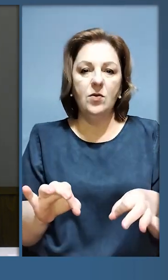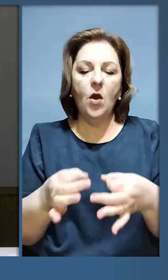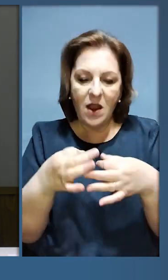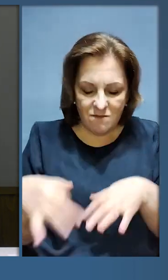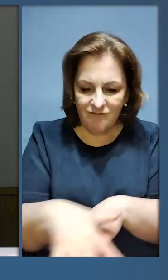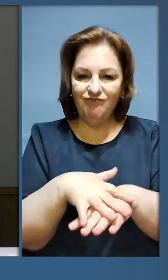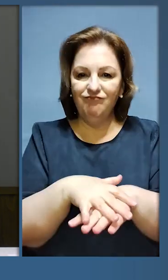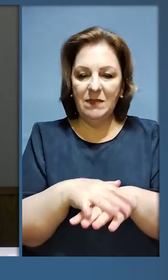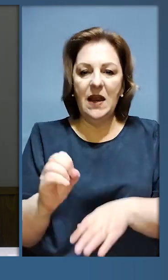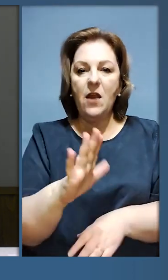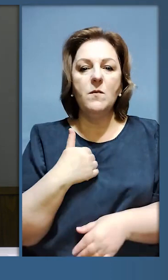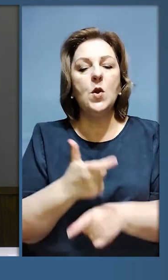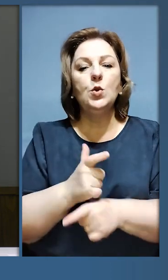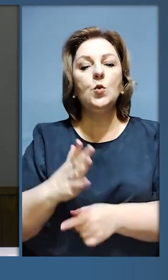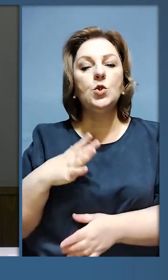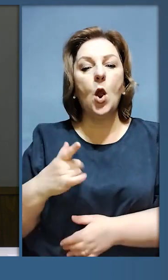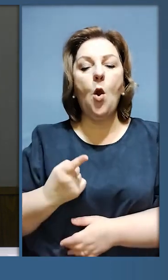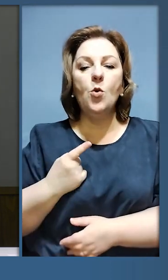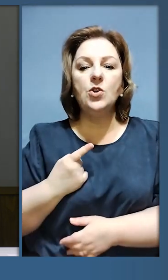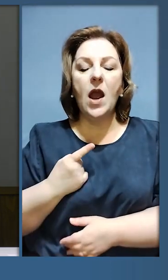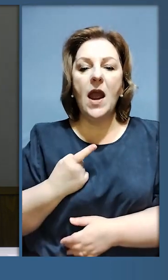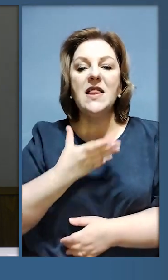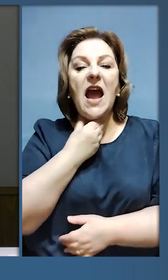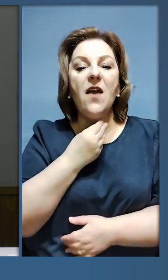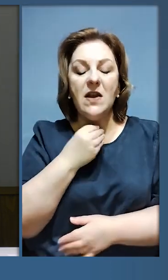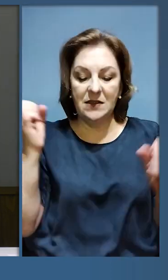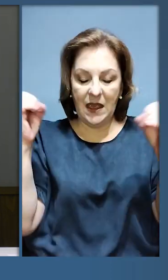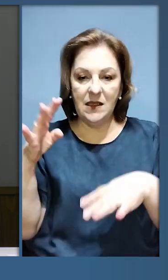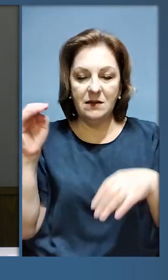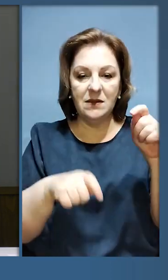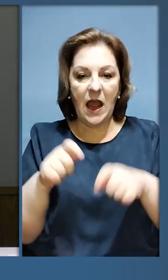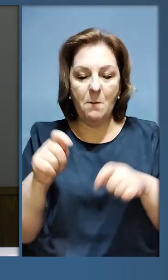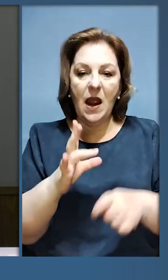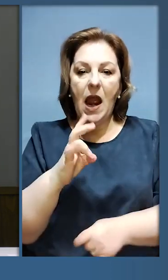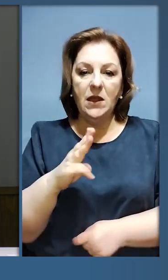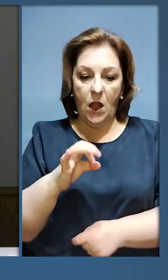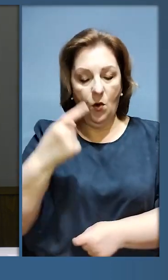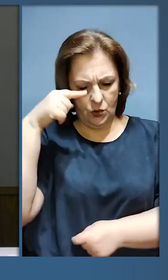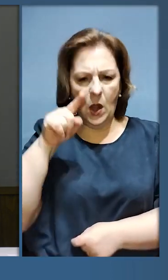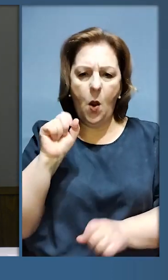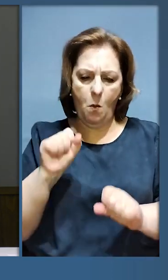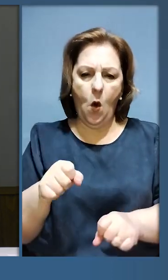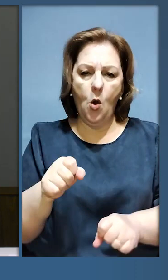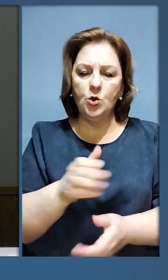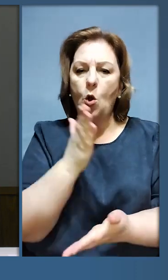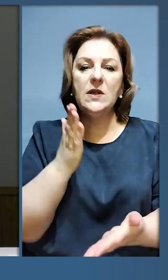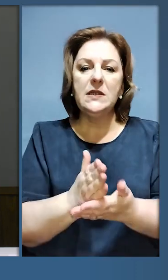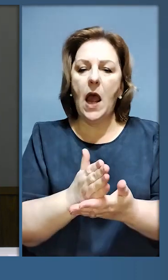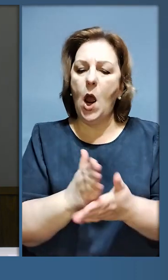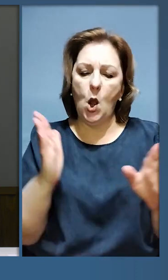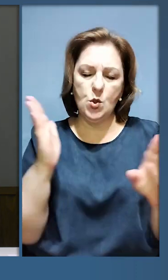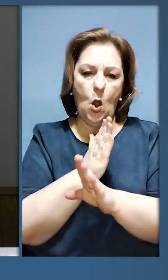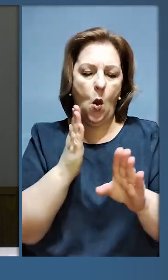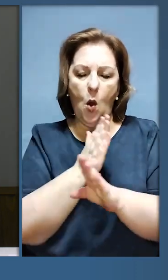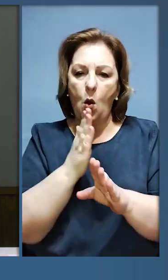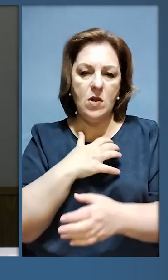'єднаної вільної мирної Європи. І ми дуже очікуємо вільнівський саміт НАТО. Знаємо, що він